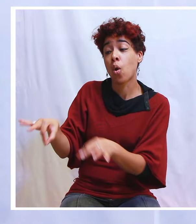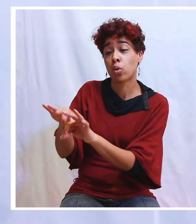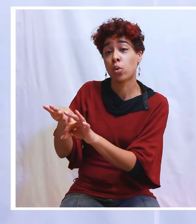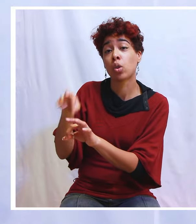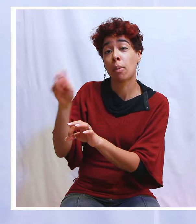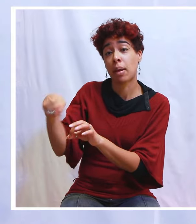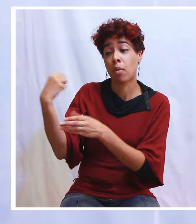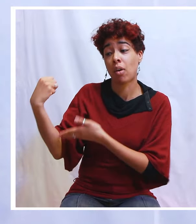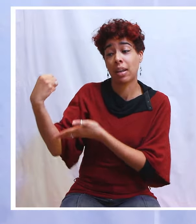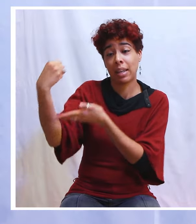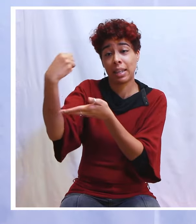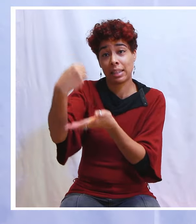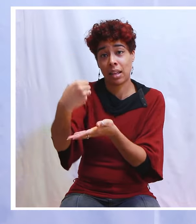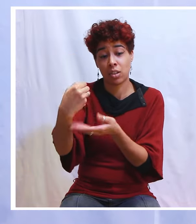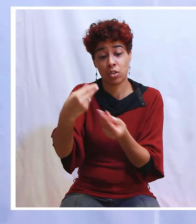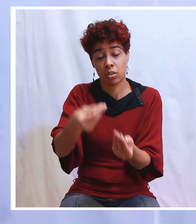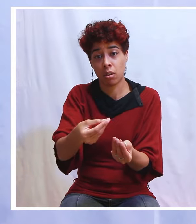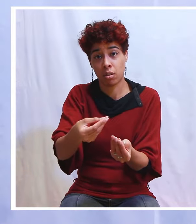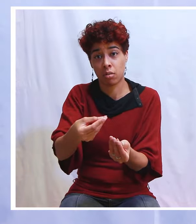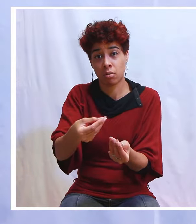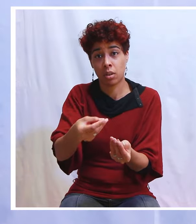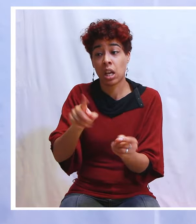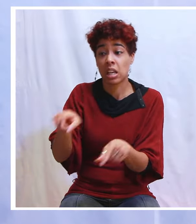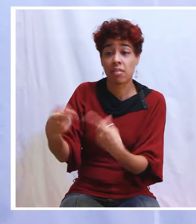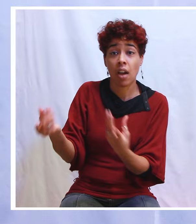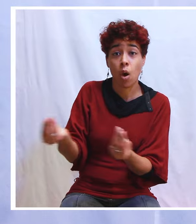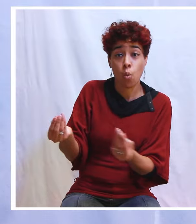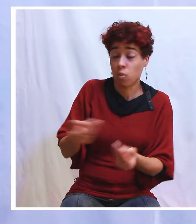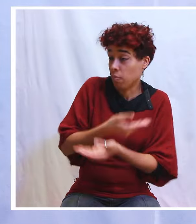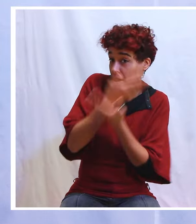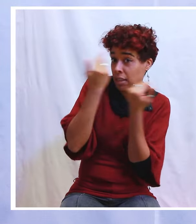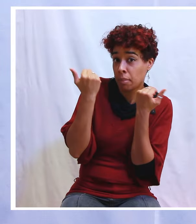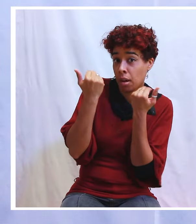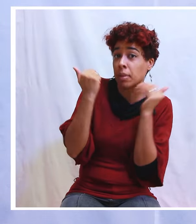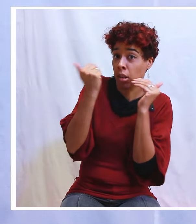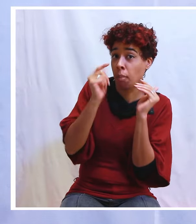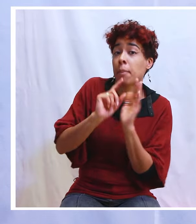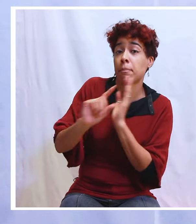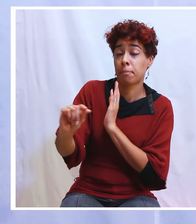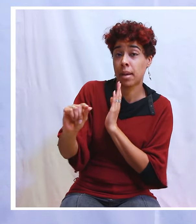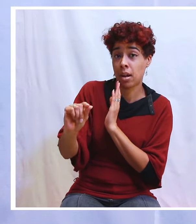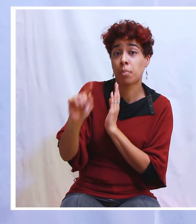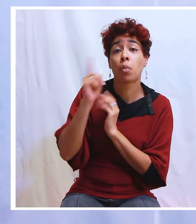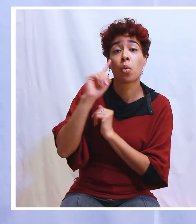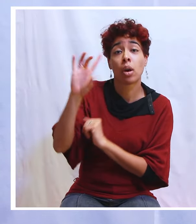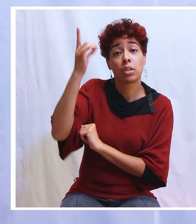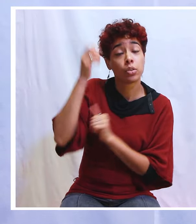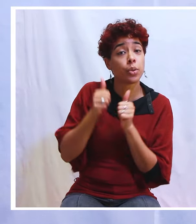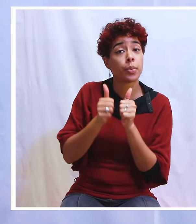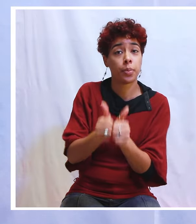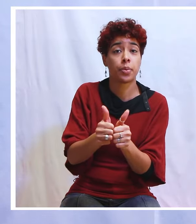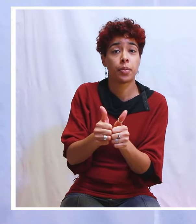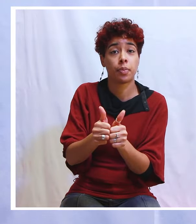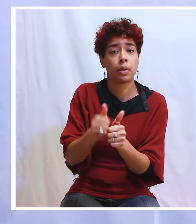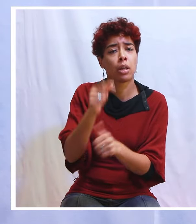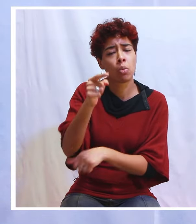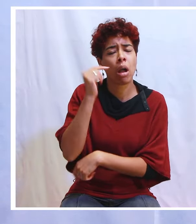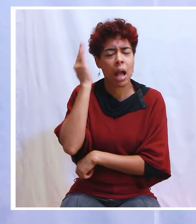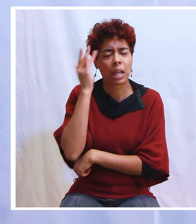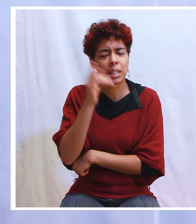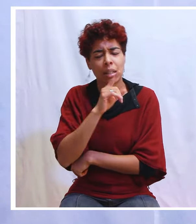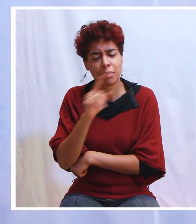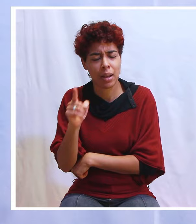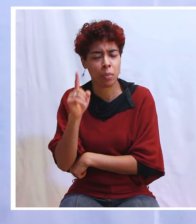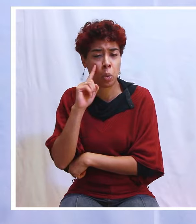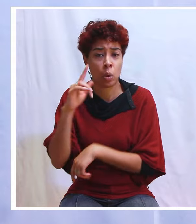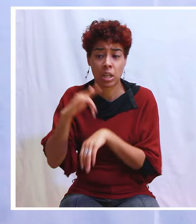savoir où il allait. Mais il est parti. Et Dieu était avec lui. Alors ne t'inquiète pas, mon frère, ma sœur. Parce que Jésus-Christ est